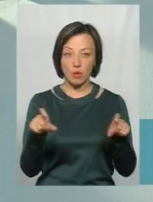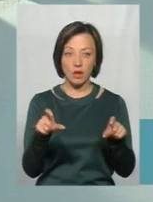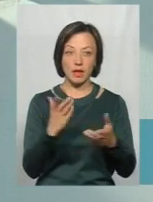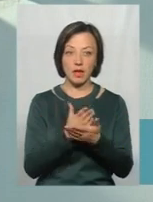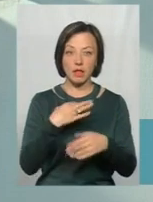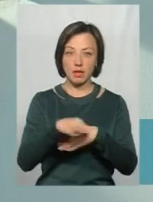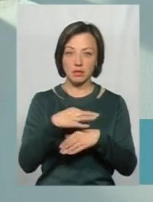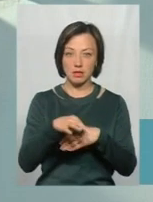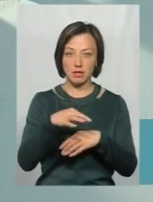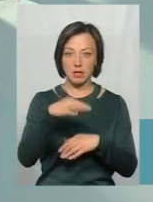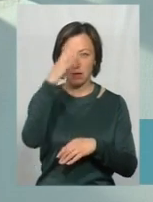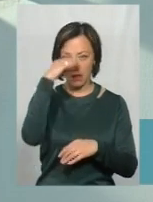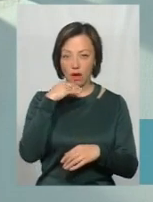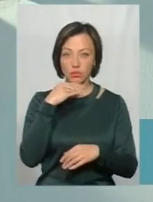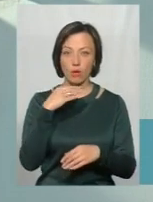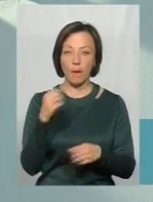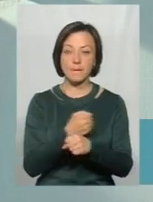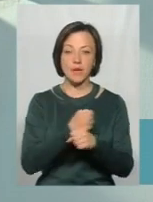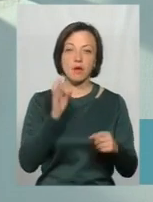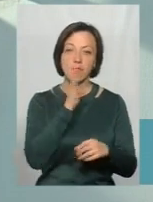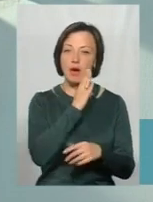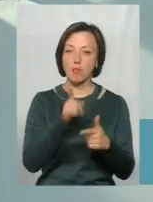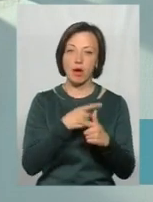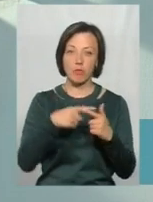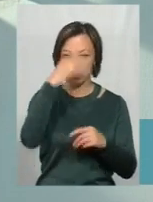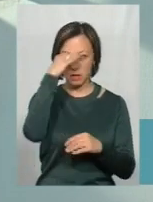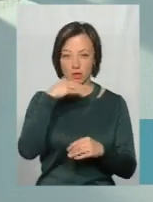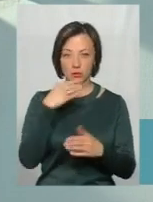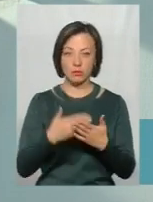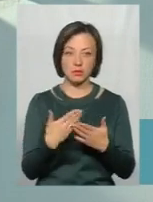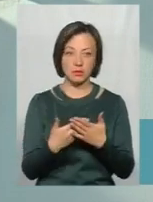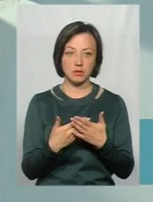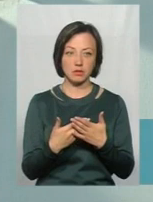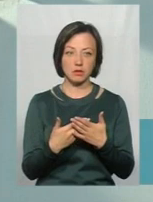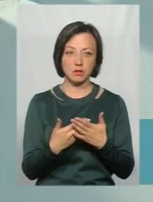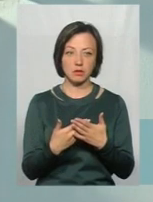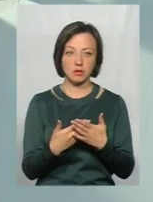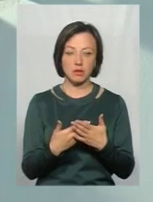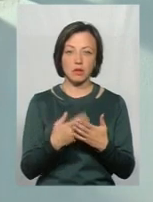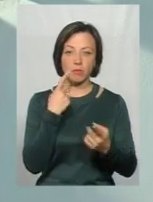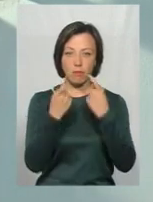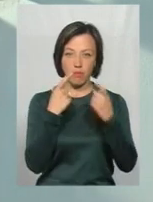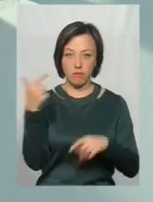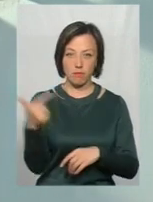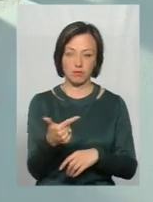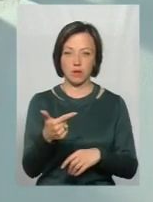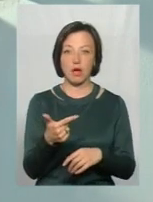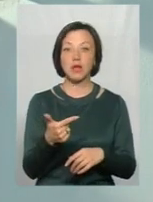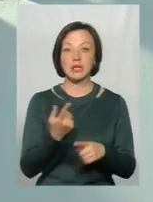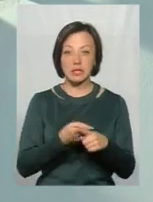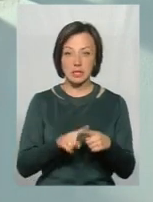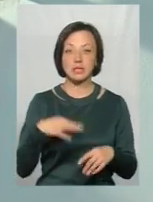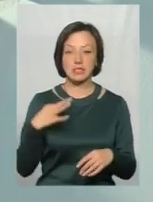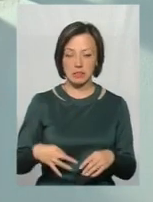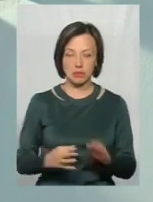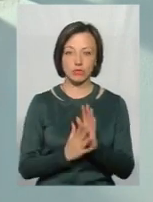є насилля, тато, там є маму, чи тато, скажімо, застосовує нецензурну лексику, чи ще, значить цей син